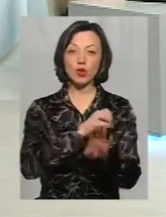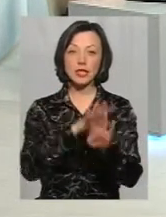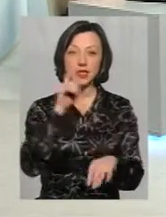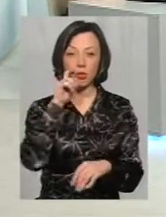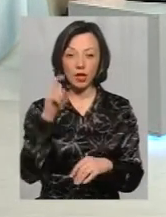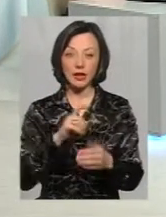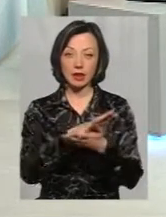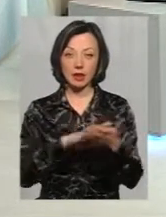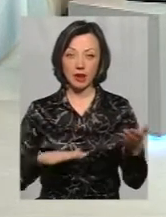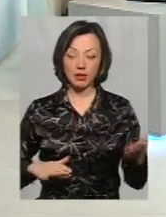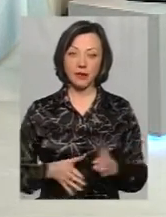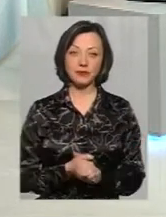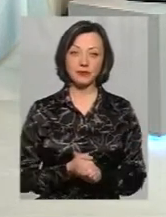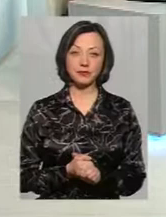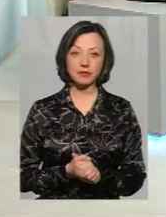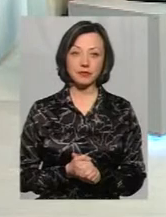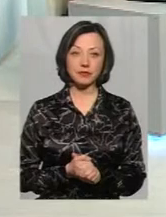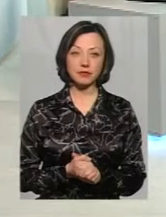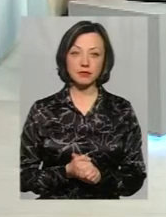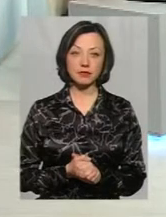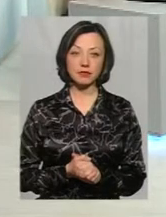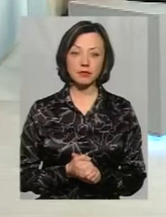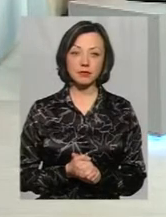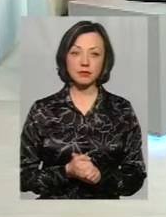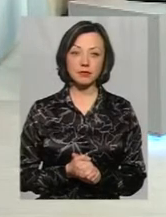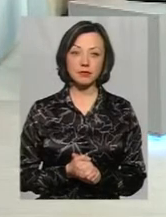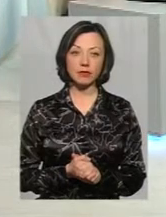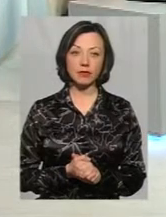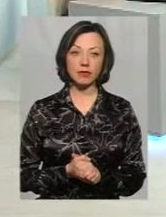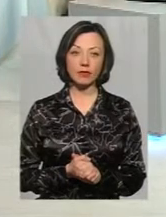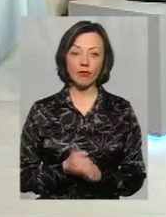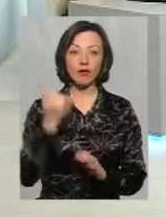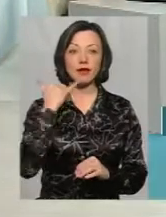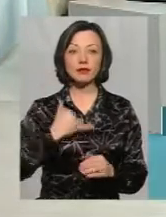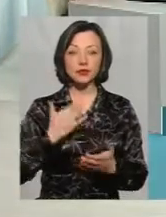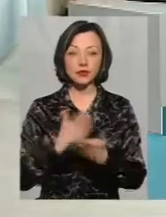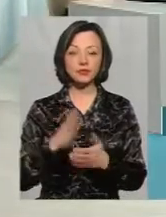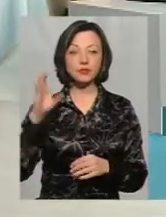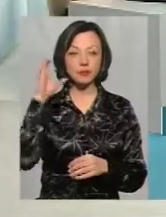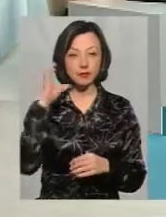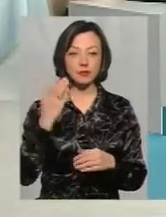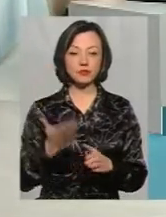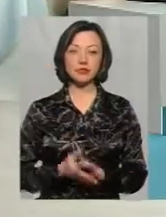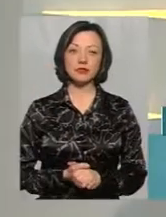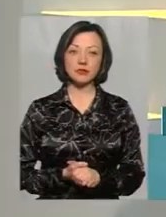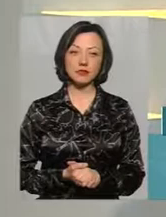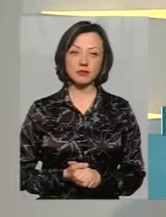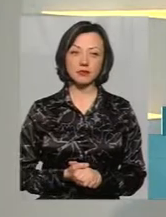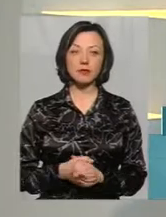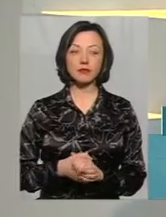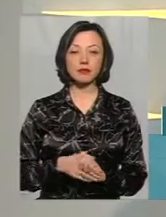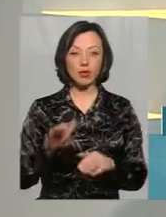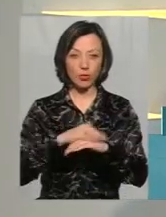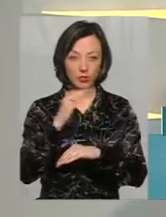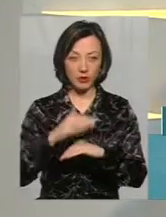України і так далі, і так далі, і так далі. Тобто це все має право на відео. продовжуємо дискусію, маємо дзвінок. Давайте продовжуємо після дзвіночка. Слухаємо вас уважно.